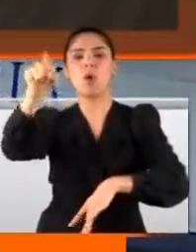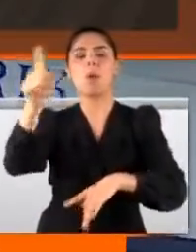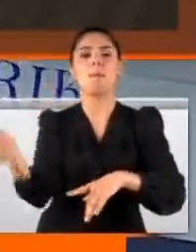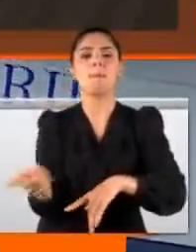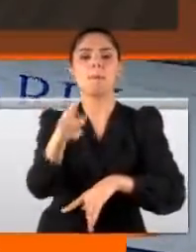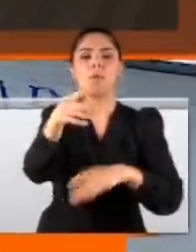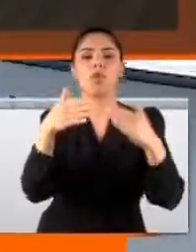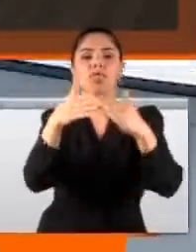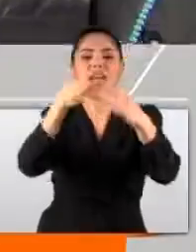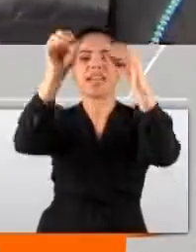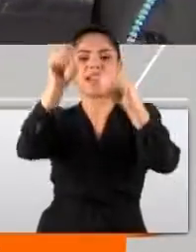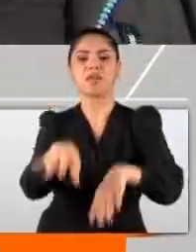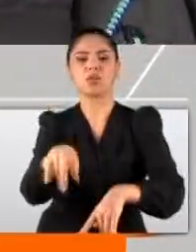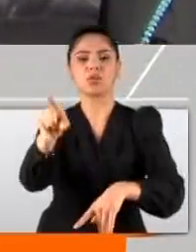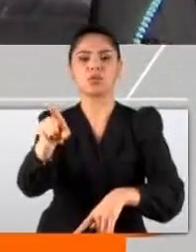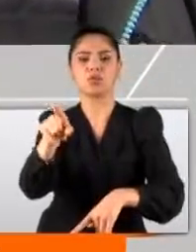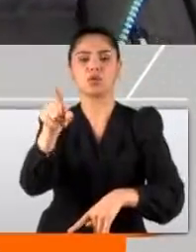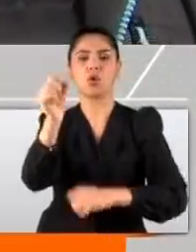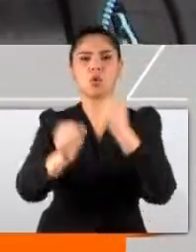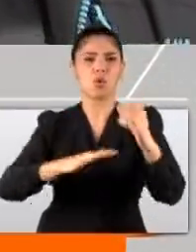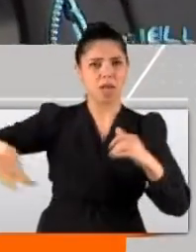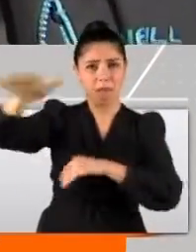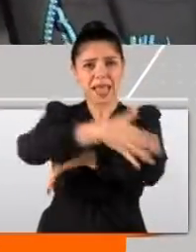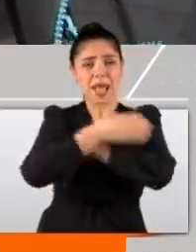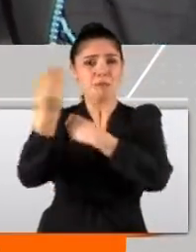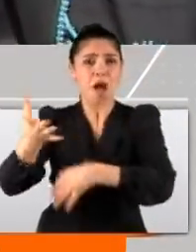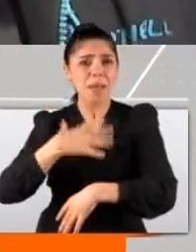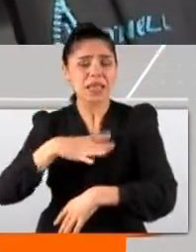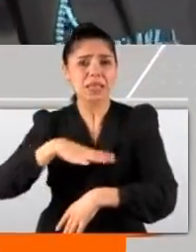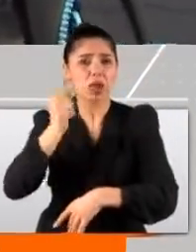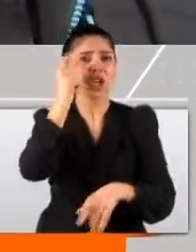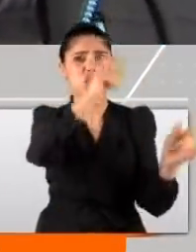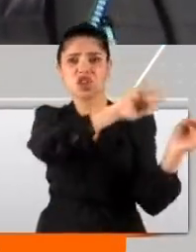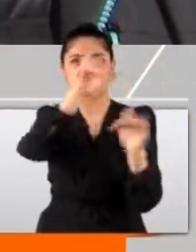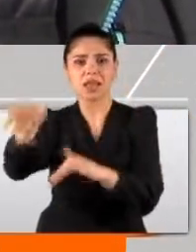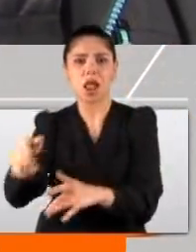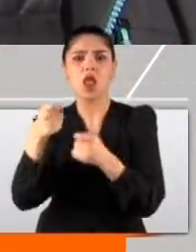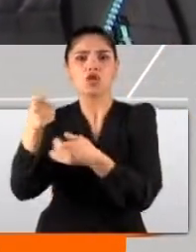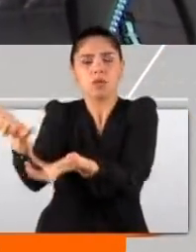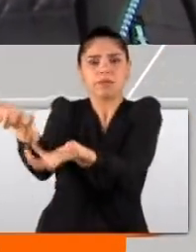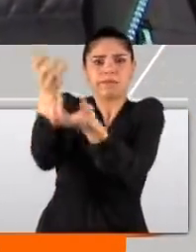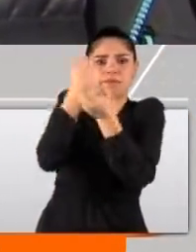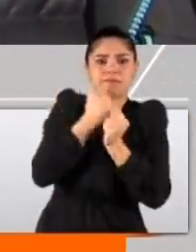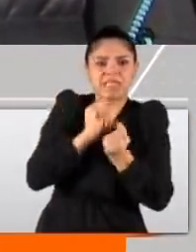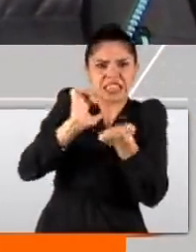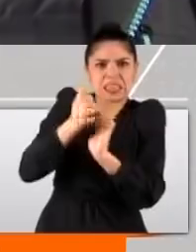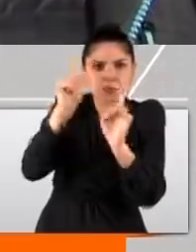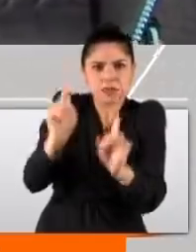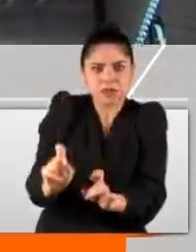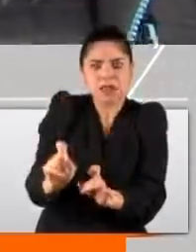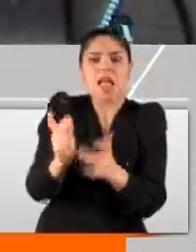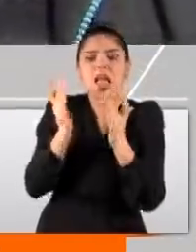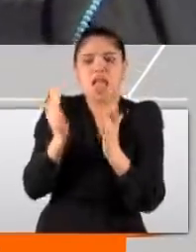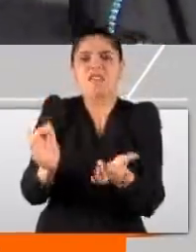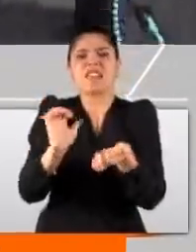içerisinde işte bu tekneye düştü. Koşuyor tabii bütün herkes oradan yardımcı olmak için. Buradan onu zorla alıyorlar, çıkartıyorlar. Sıkışmış mı olduğu yeri? Yani